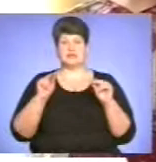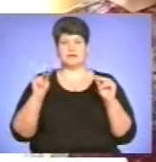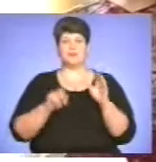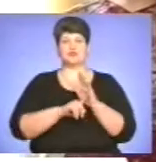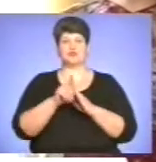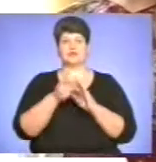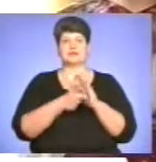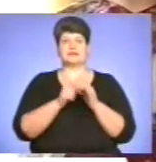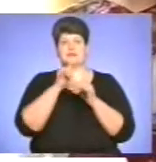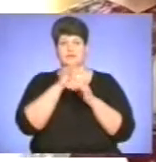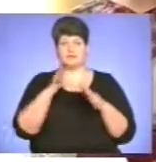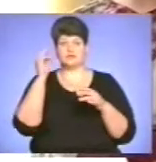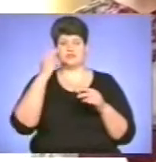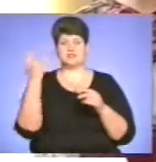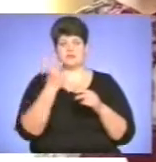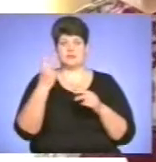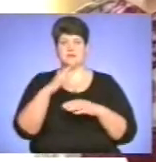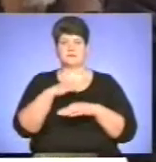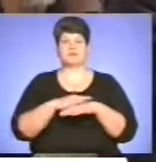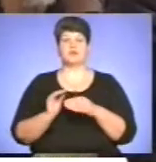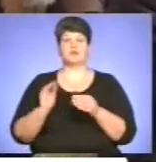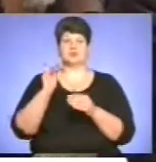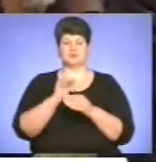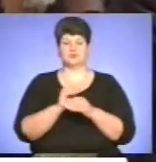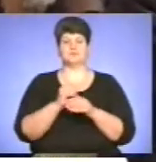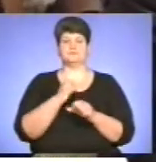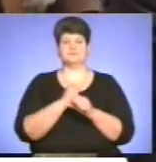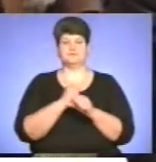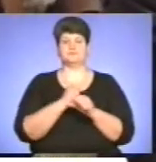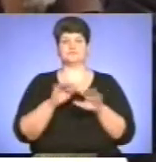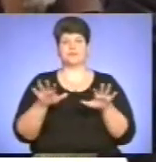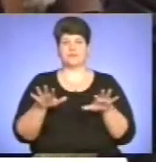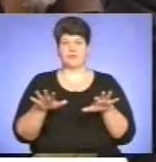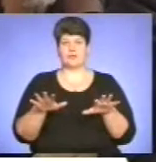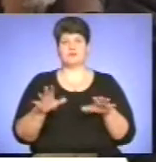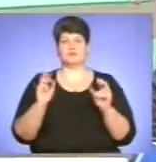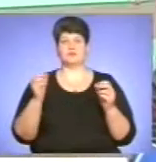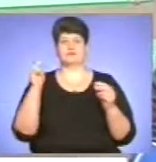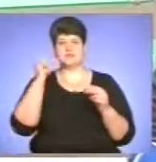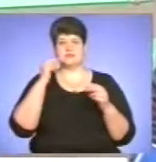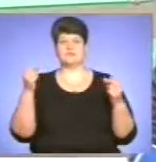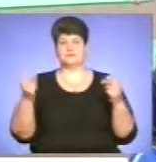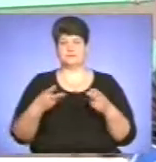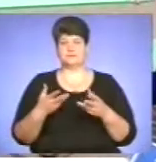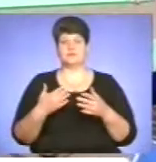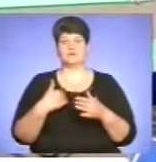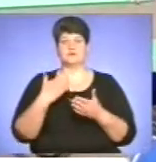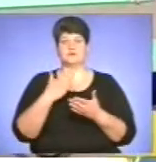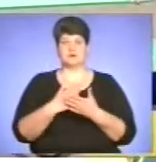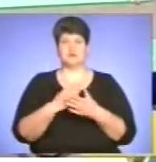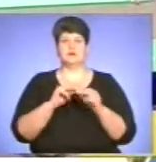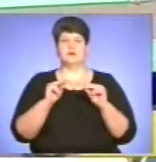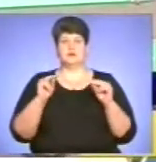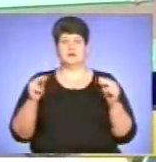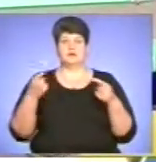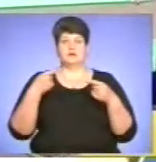викладати обидва предмети, у школах додадуть робочих місць, дітей навчатимуть фахівці. У нас є на обліку вчителі інформатики,